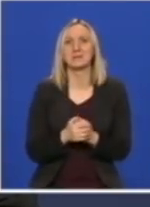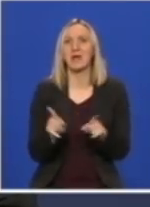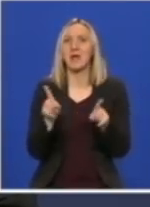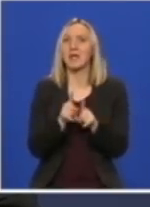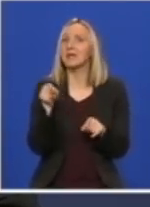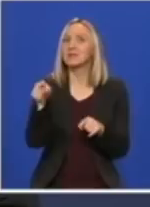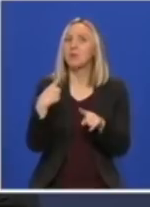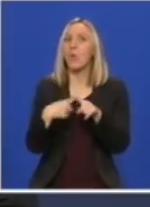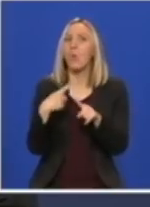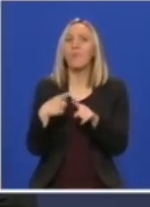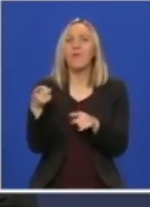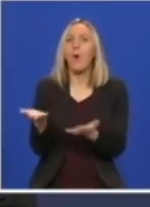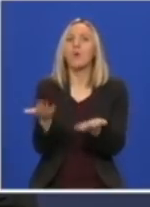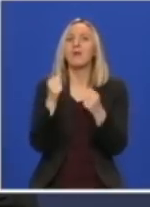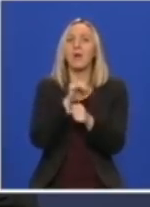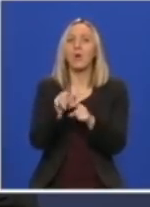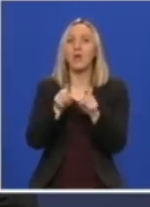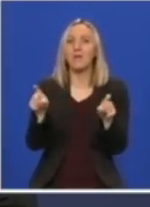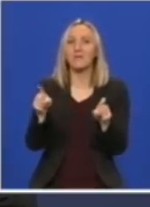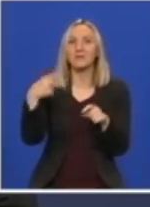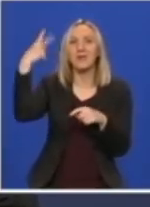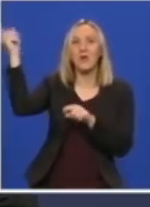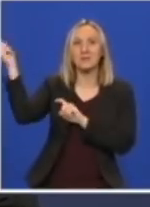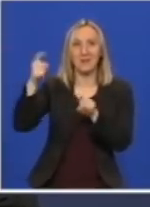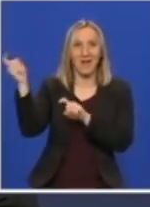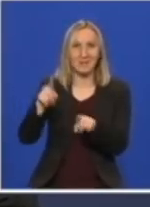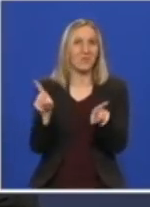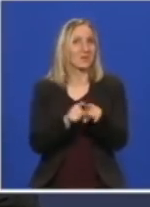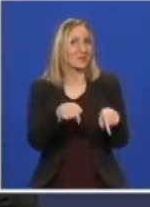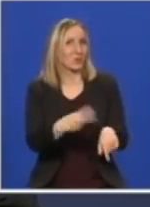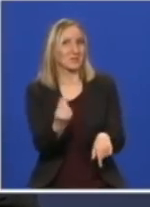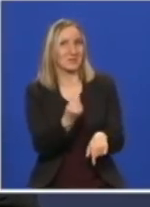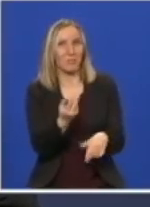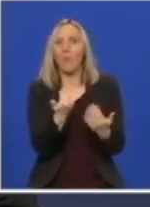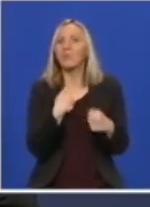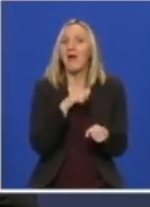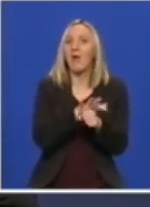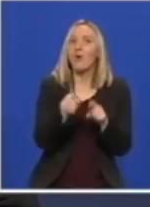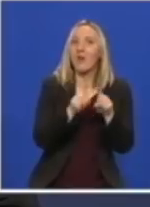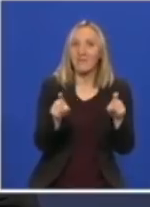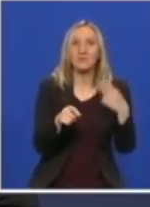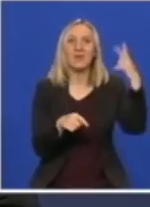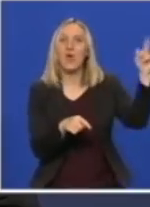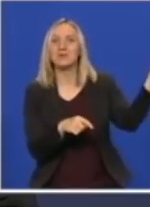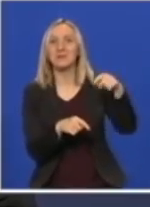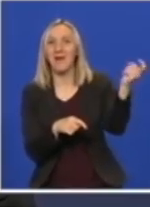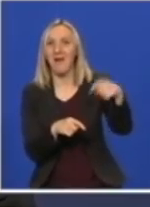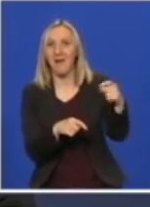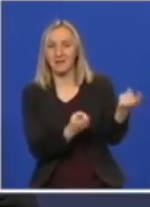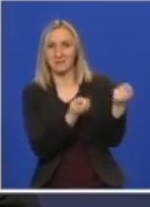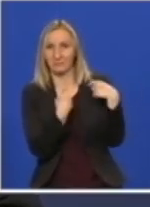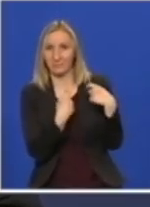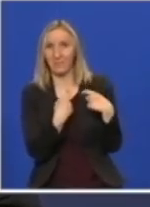slučajeve kao što i mi imamo ovde, pa je moglo tako da se razmišlja sa merama koji su oni tada